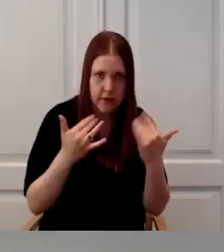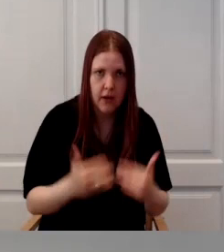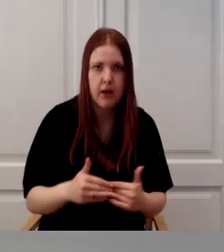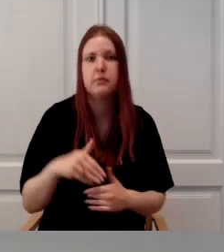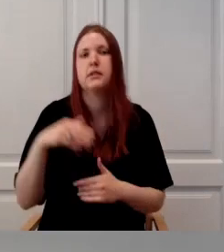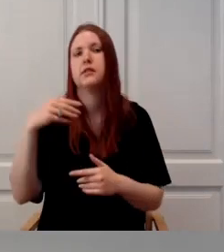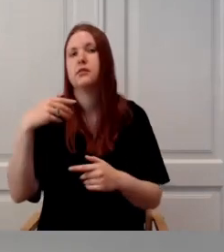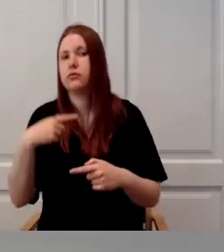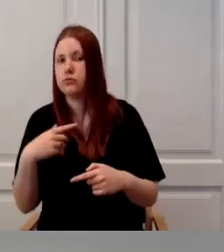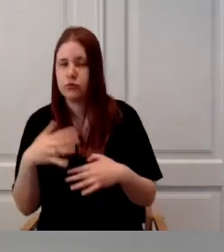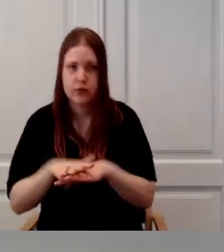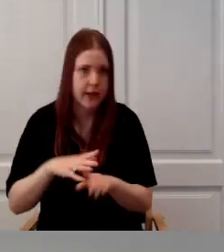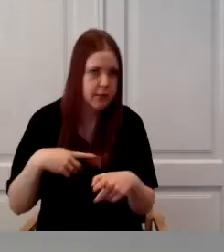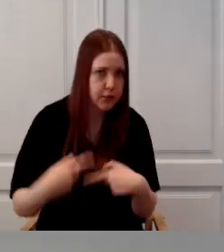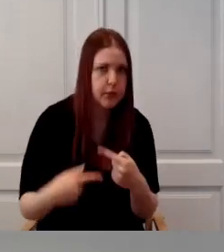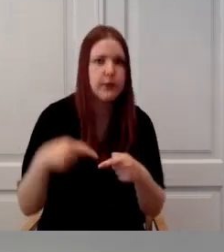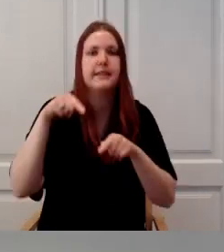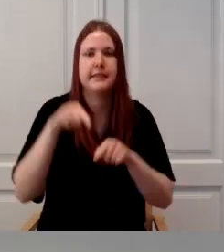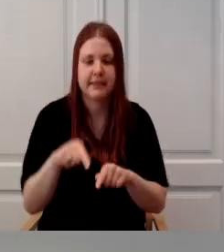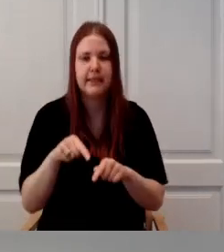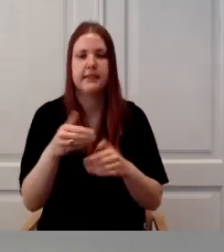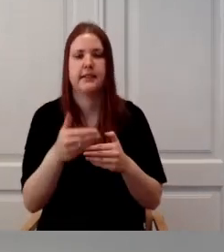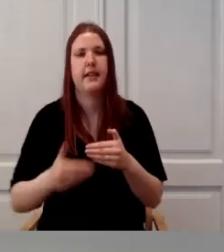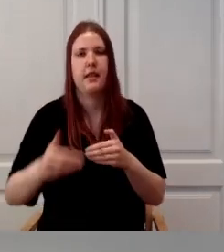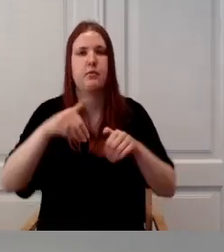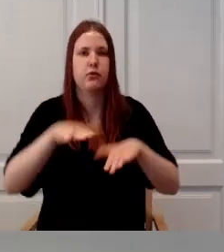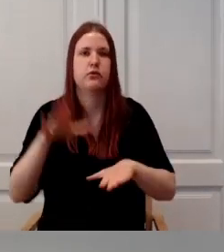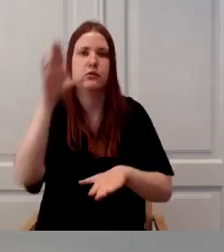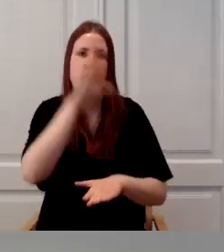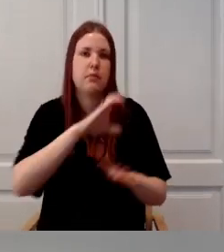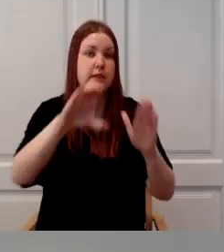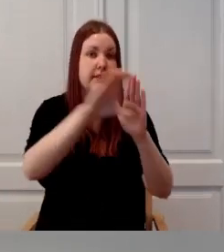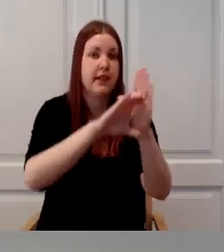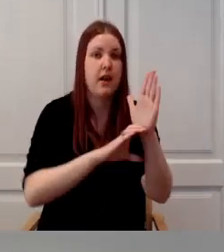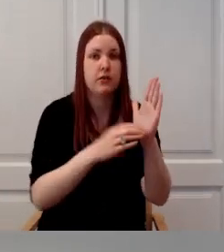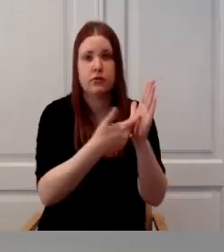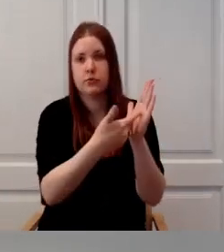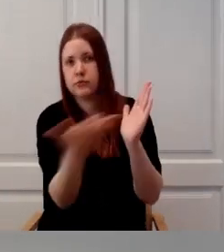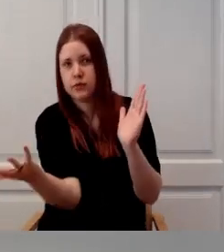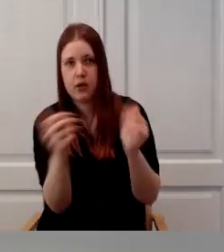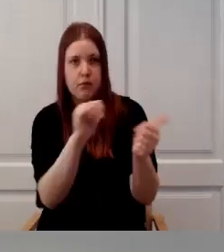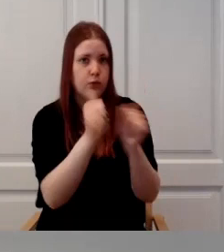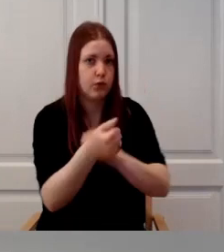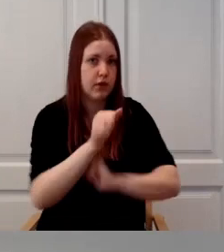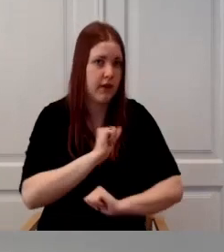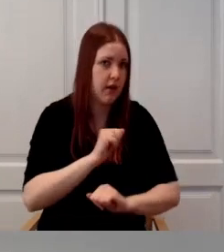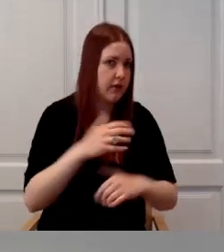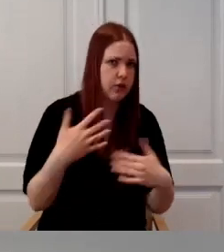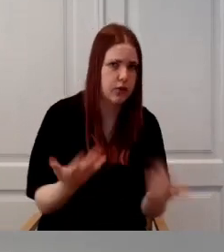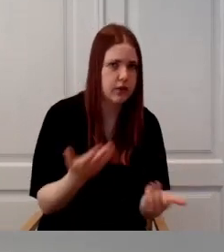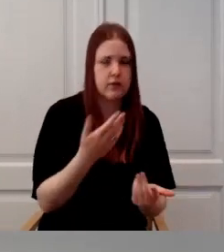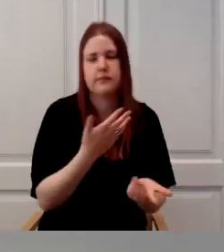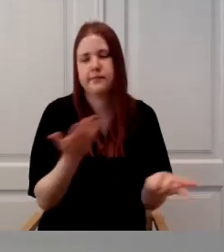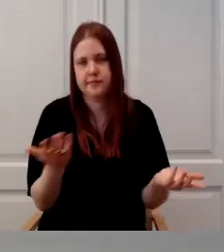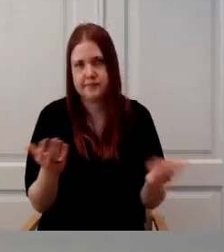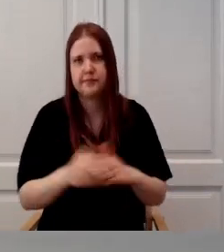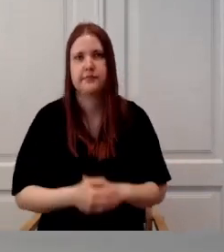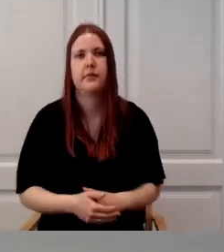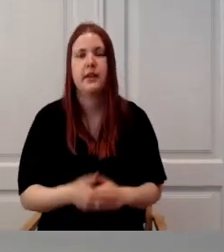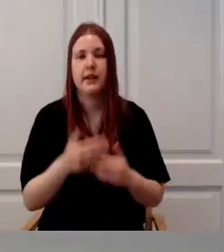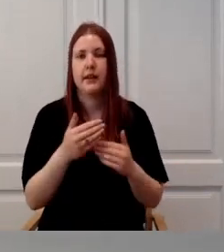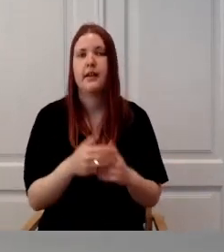täna kokkulep, et me tahame järgmine aasta minna edasi selle sama RFK põhise teise etappi arendustega.